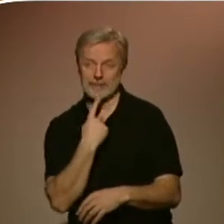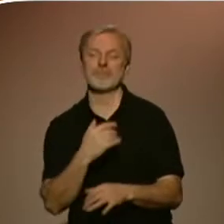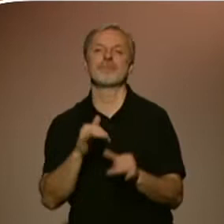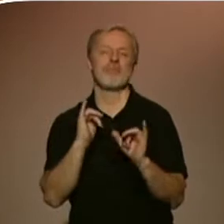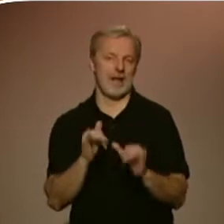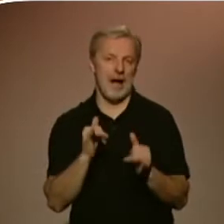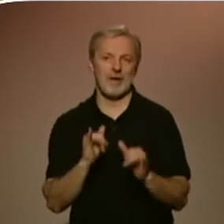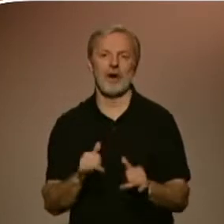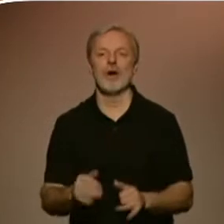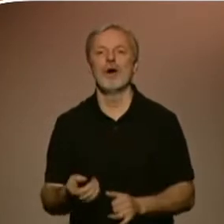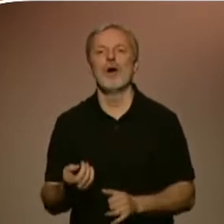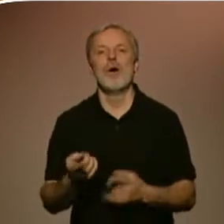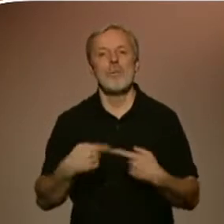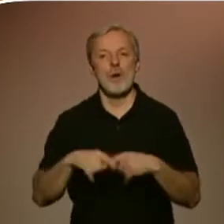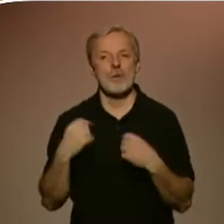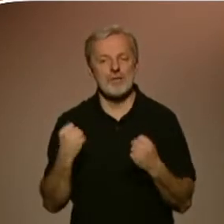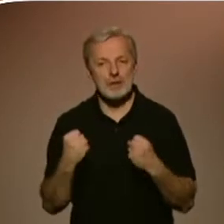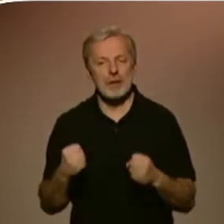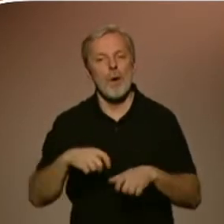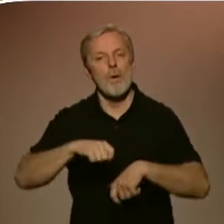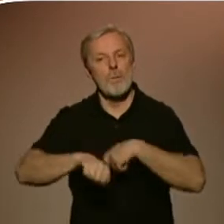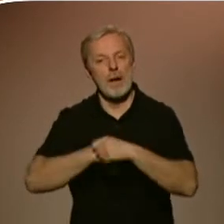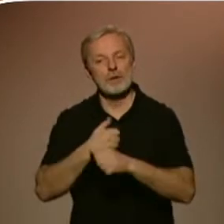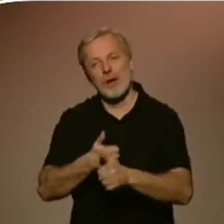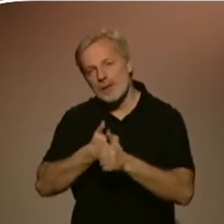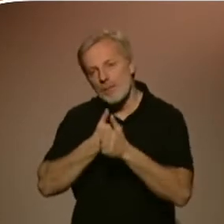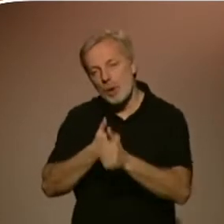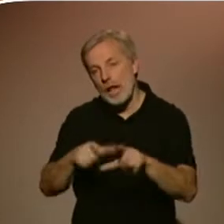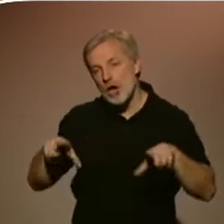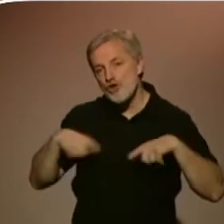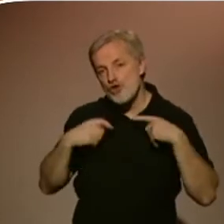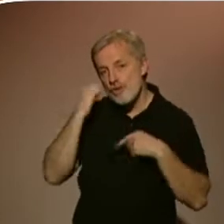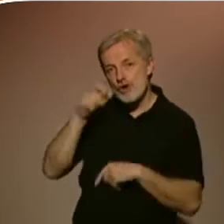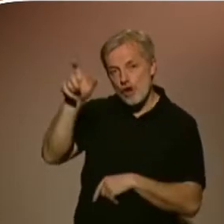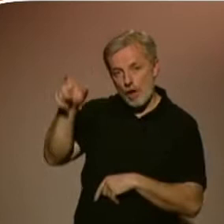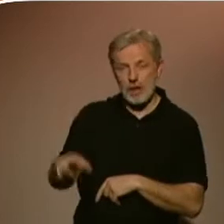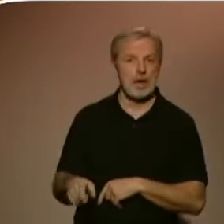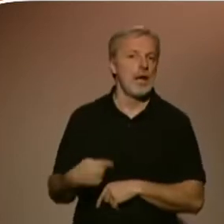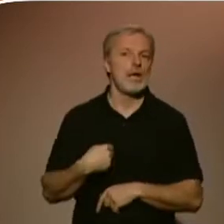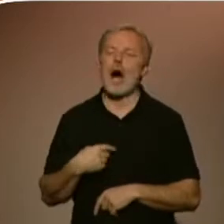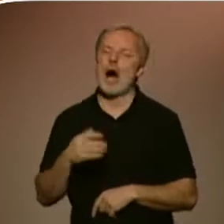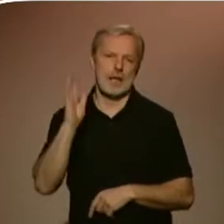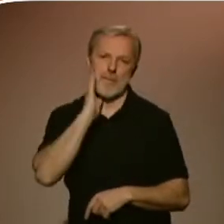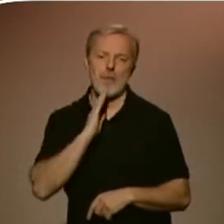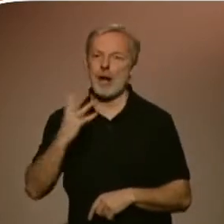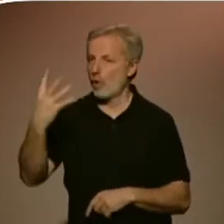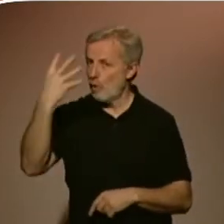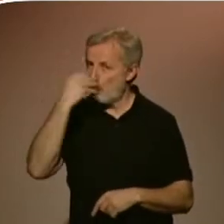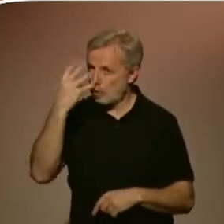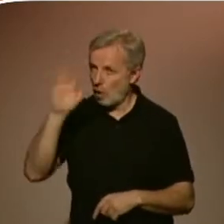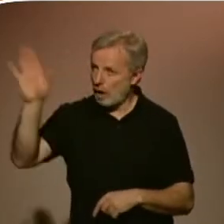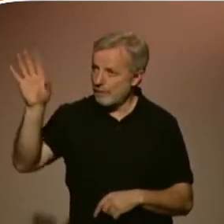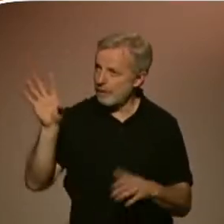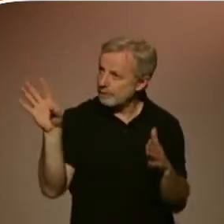podstatě z potřeby pracovat podle živého modelu. Mě nikdy extra nebavilo malovat podle fotografie, necítil jsem tam takové napětí